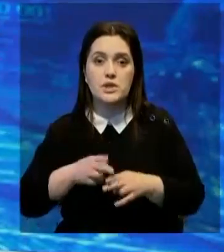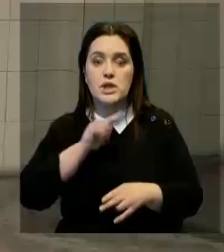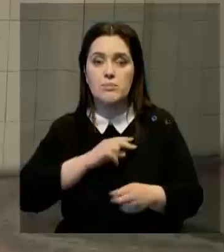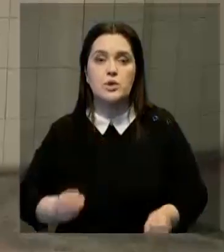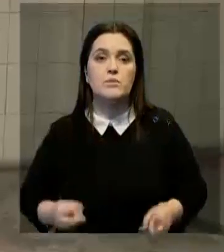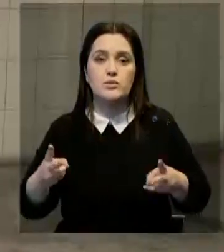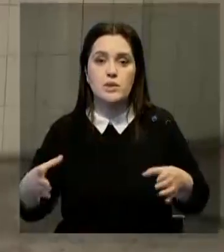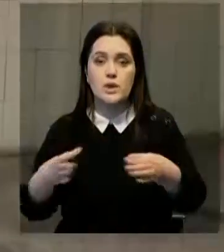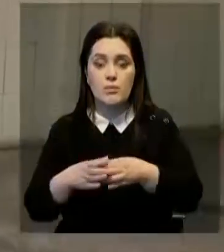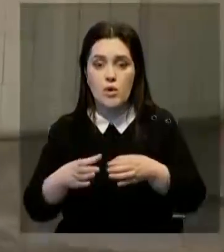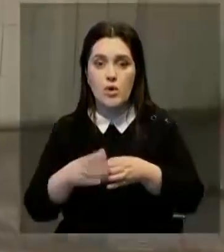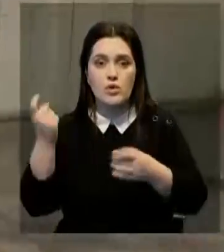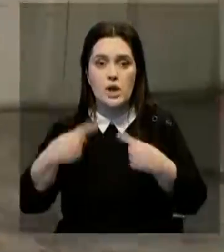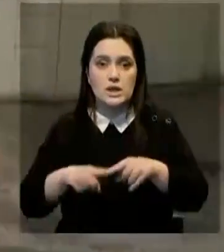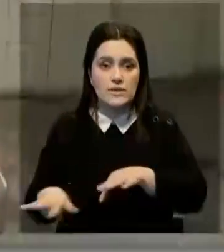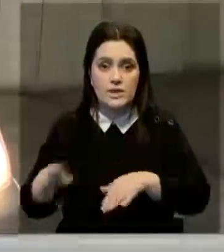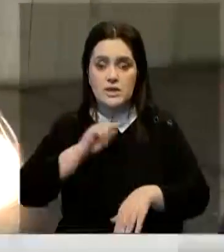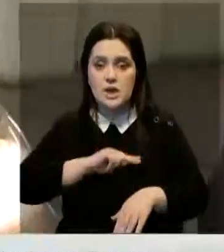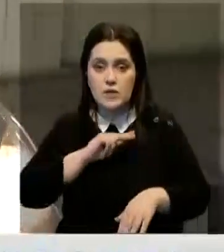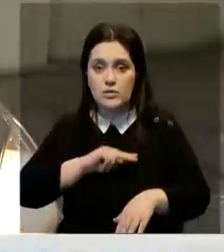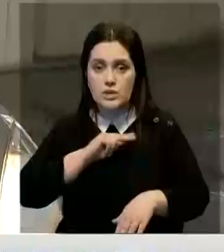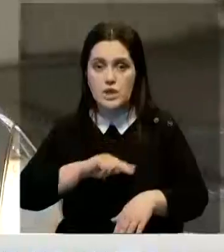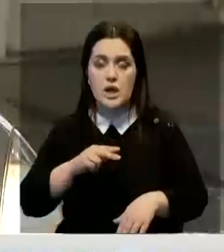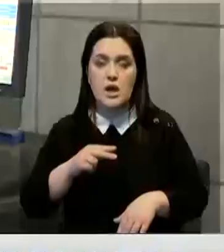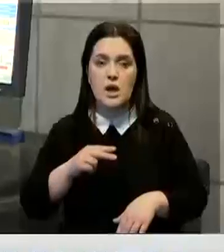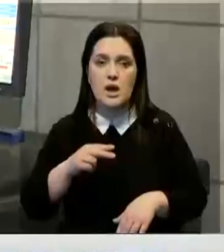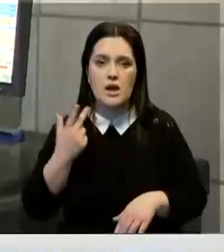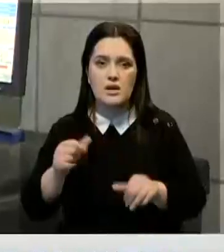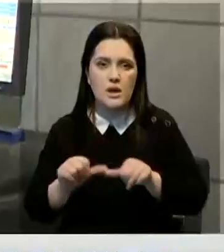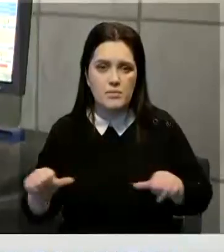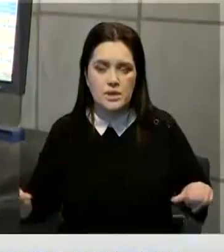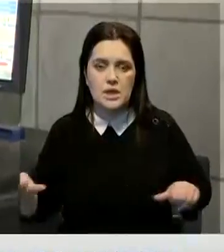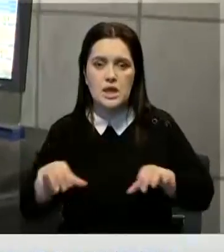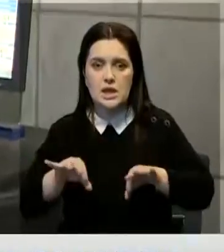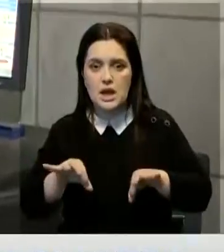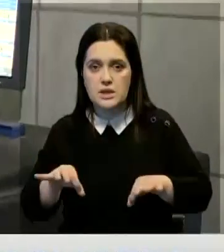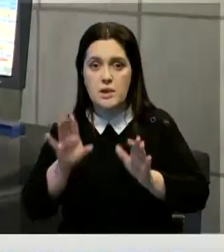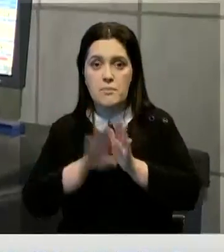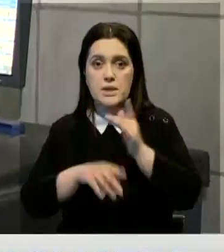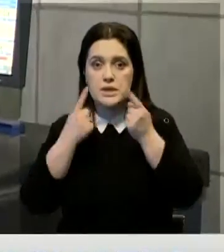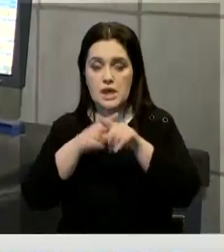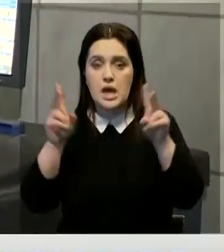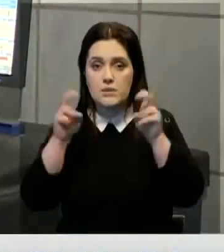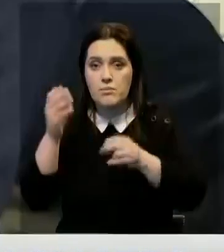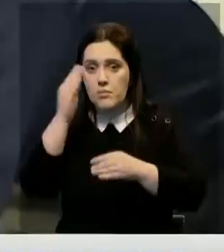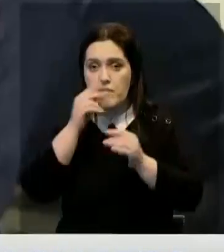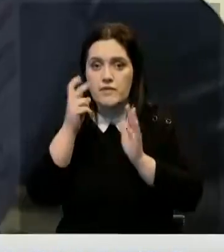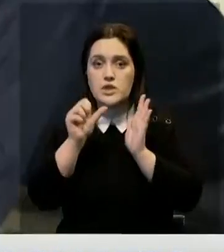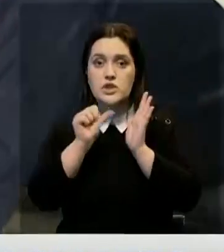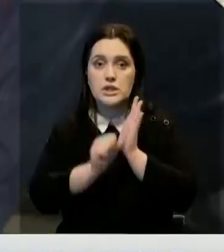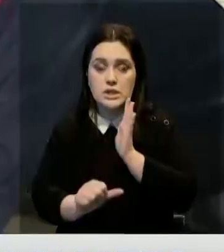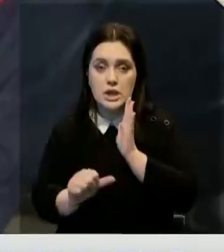пресечения работы преступной группировки, которую организовали сотрудники комитета транспорта. Без фактического техосмотра они подделали